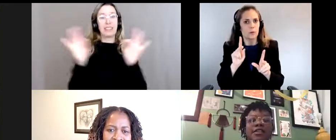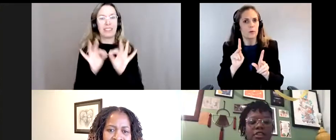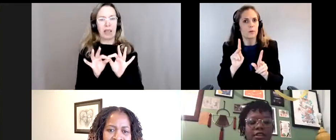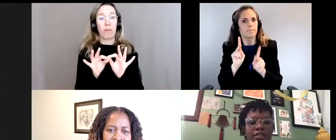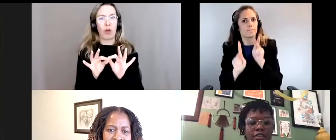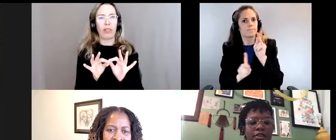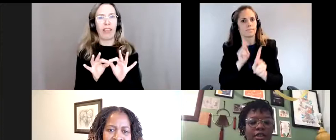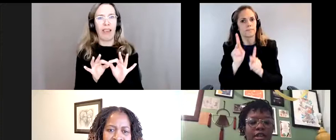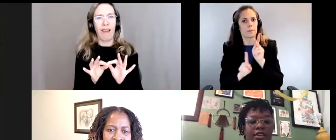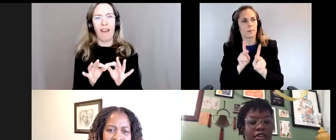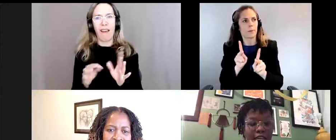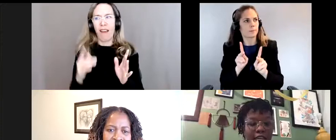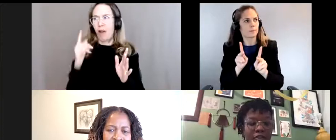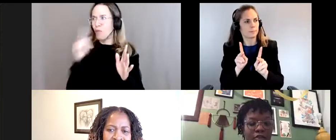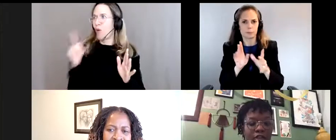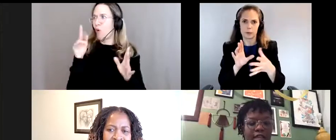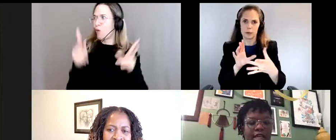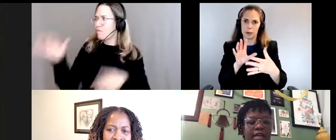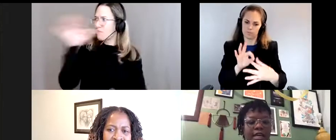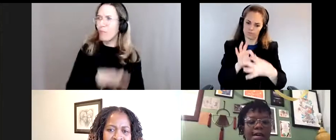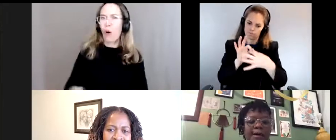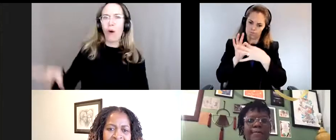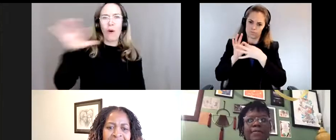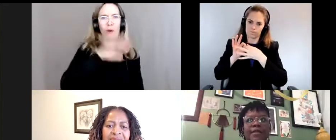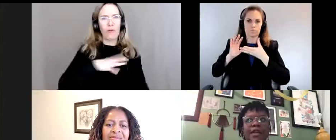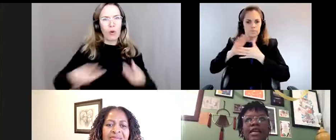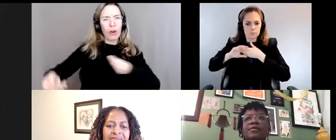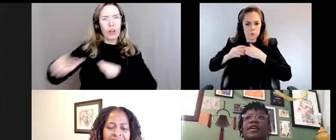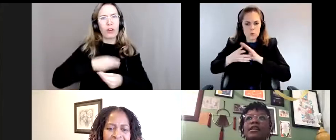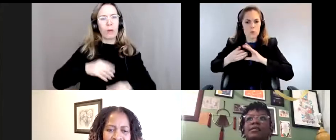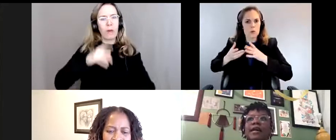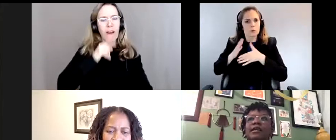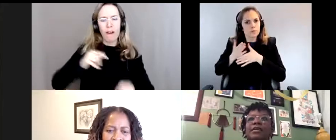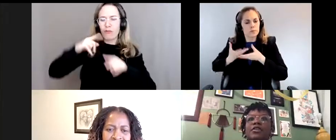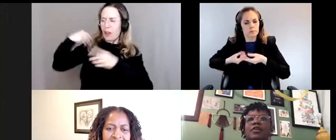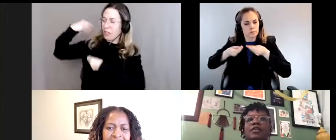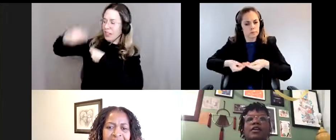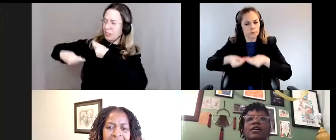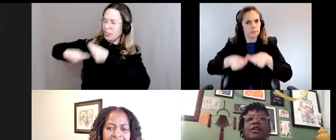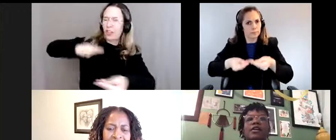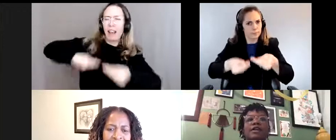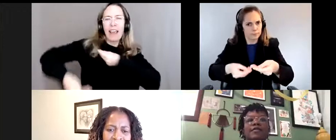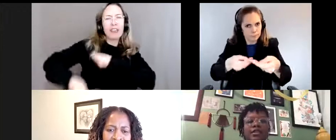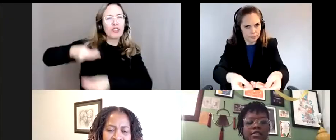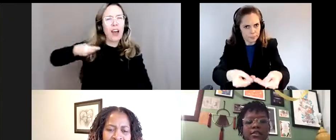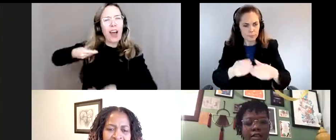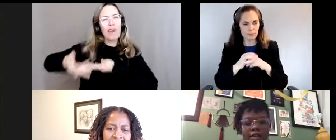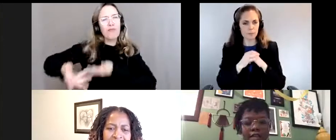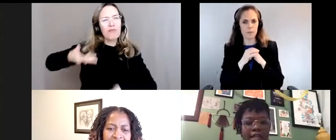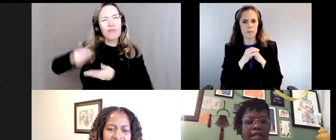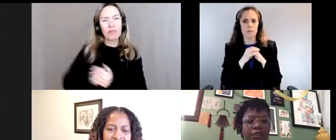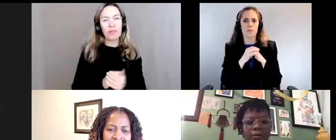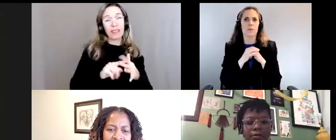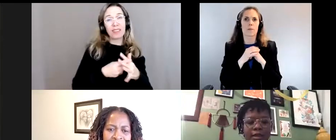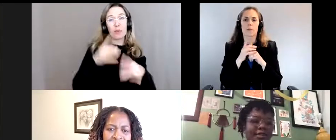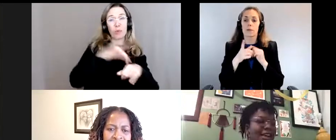tout le monde d'avoir un échange intergénérationnel, d'avoir des échanges intergénérationnels. Au début de la pandémie, on